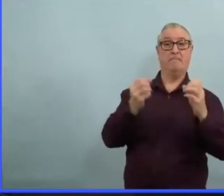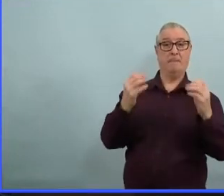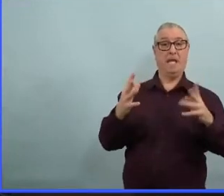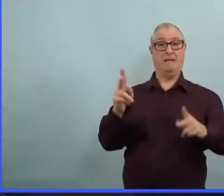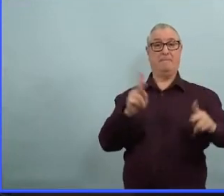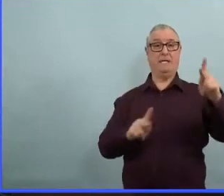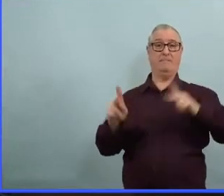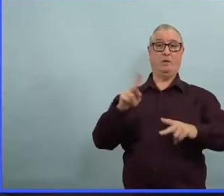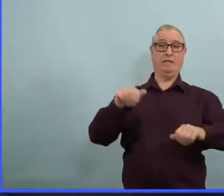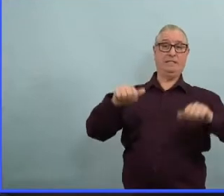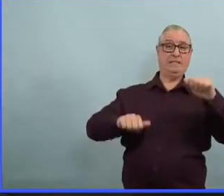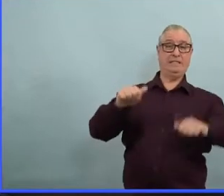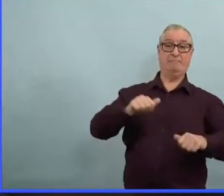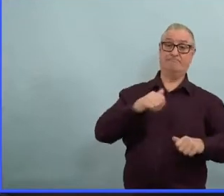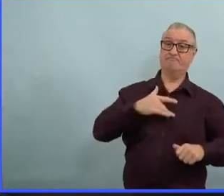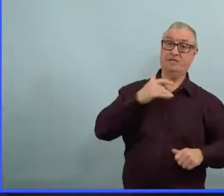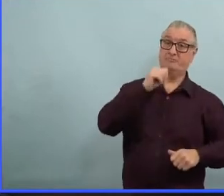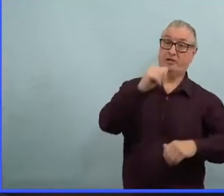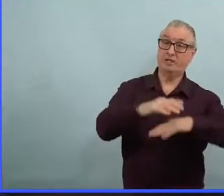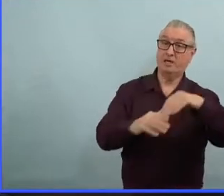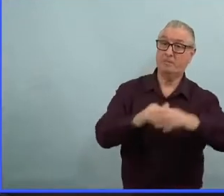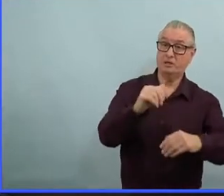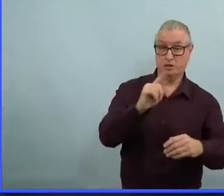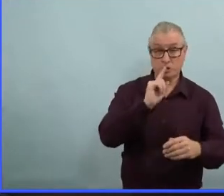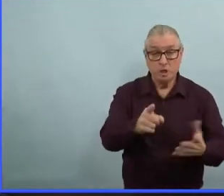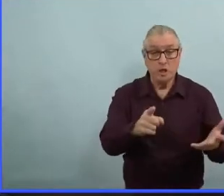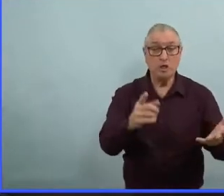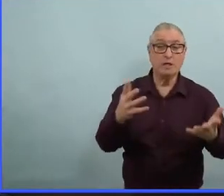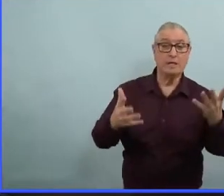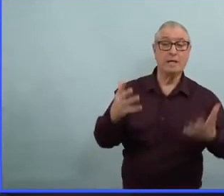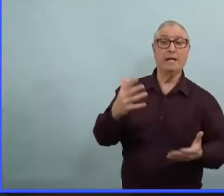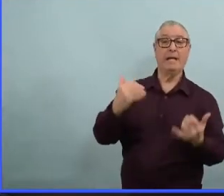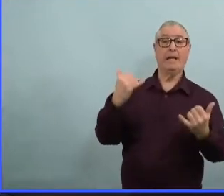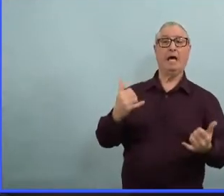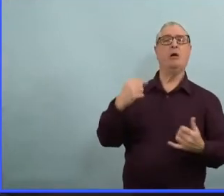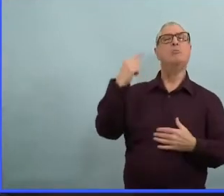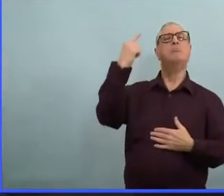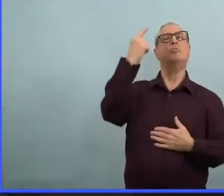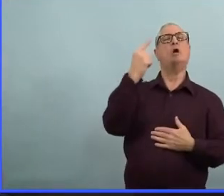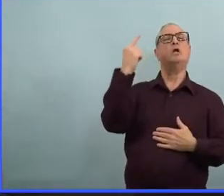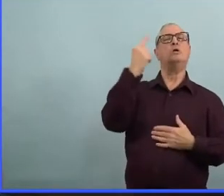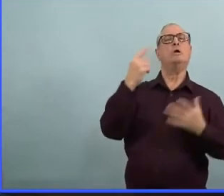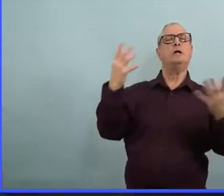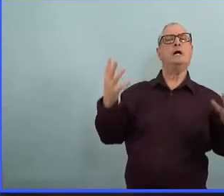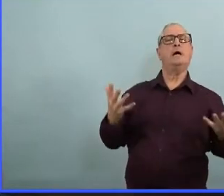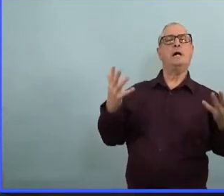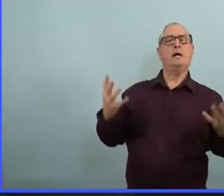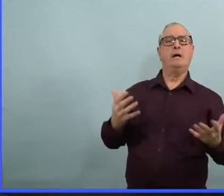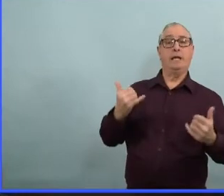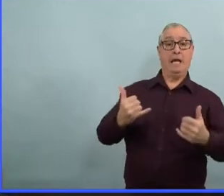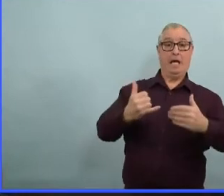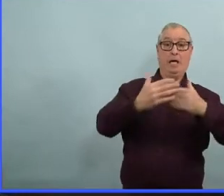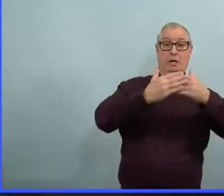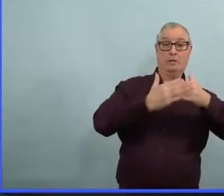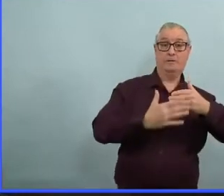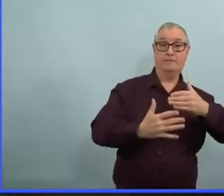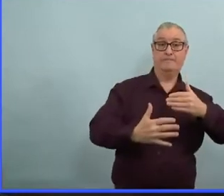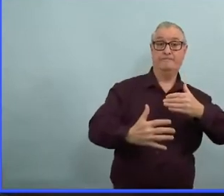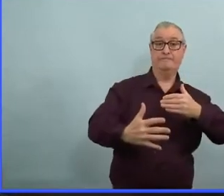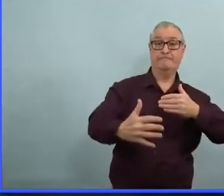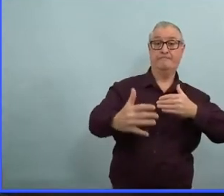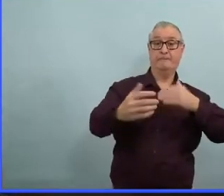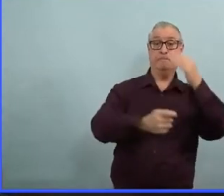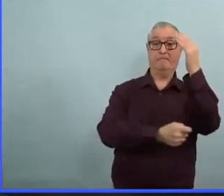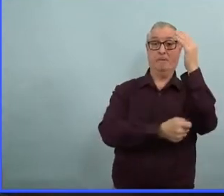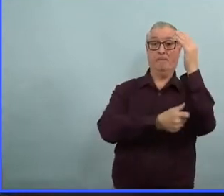Mais est-ce que ça veut dire qu'on va se retrouver au début d'une ère où les gens qui ont une immunité compromise ou les gens qui sont des personnes âgées ou